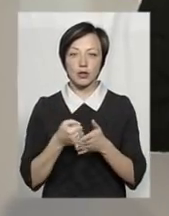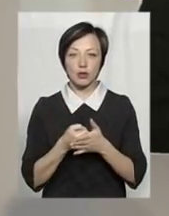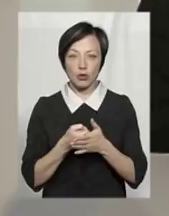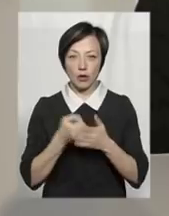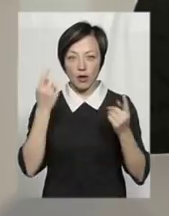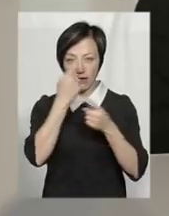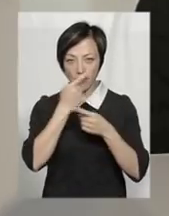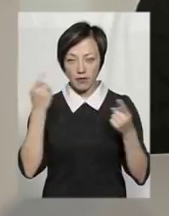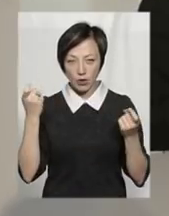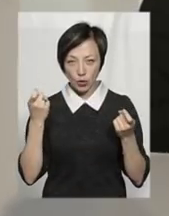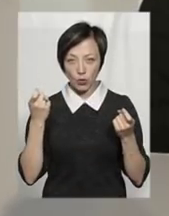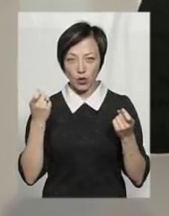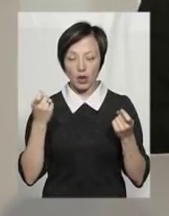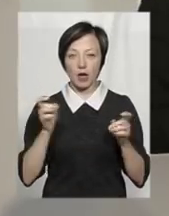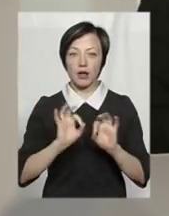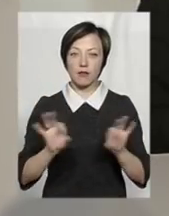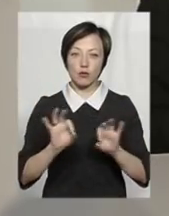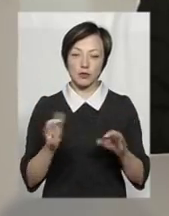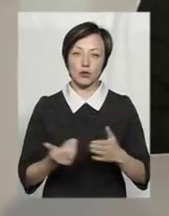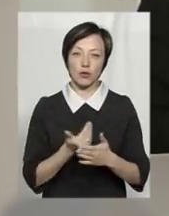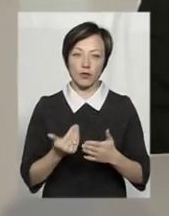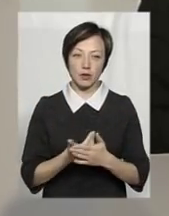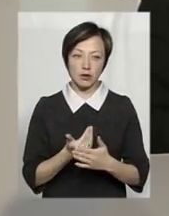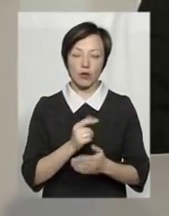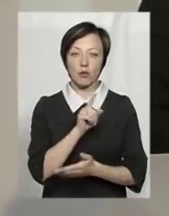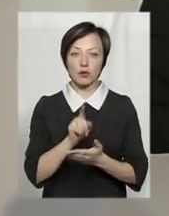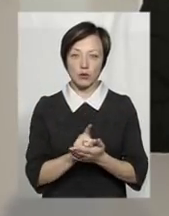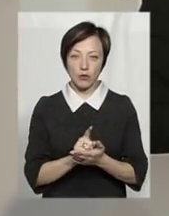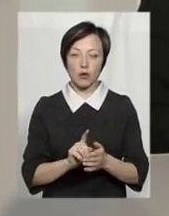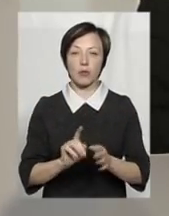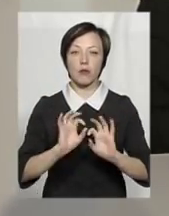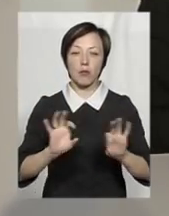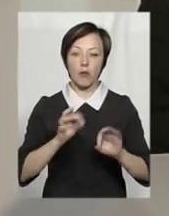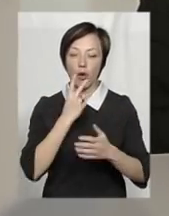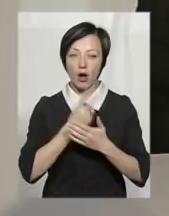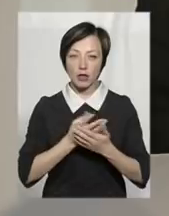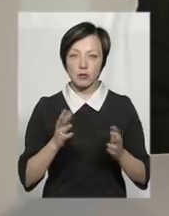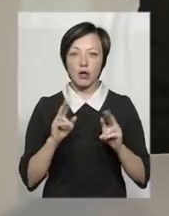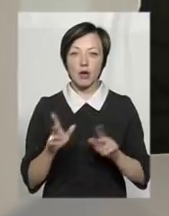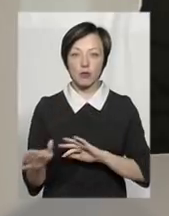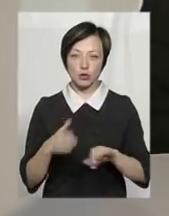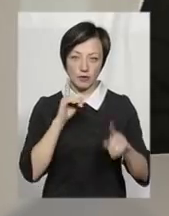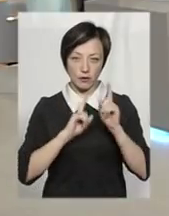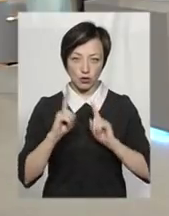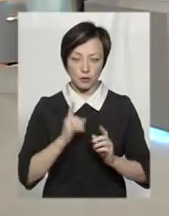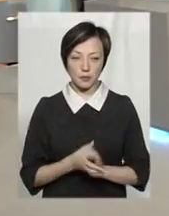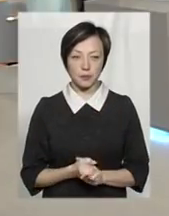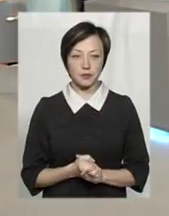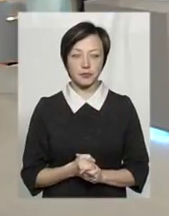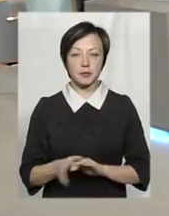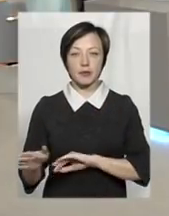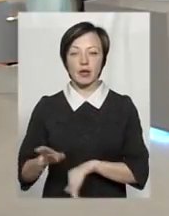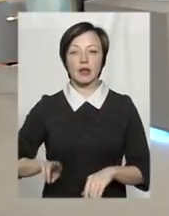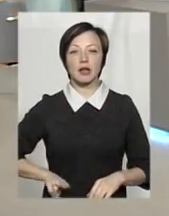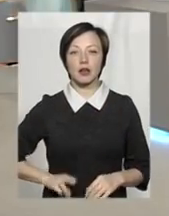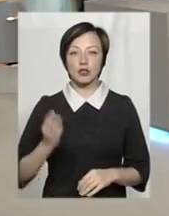ефіру. В інформаційних випусках ми обов'язково покажемо про те, як пройшло це ВІЧІ. Директор